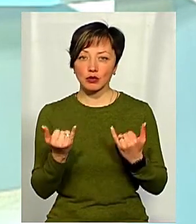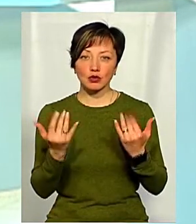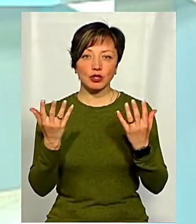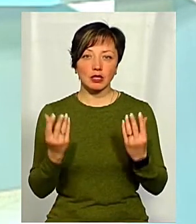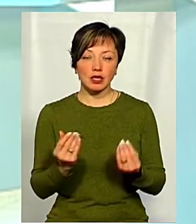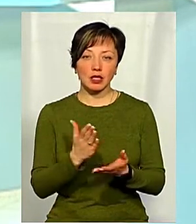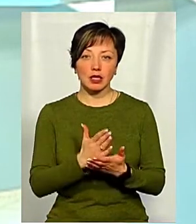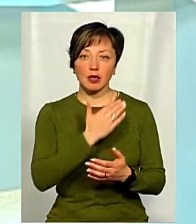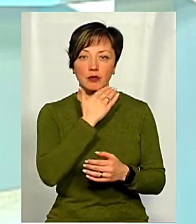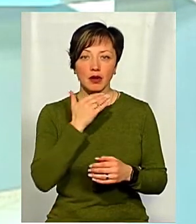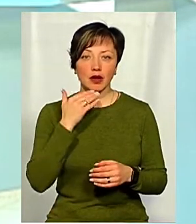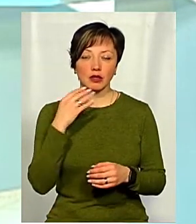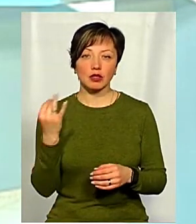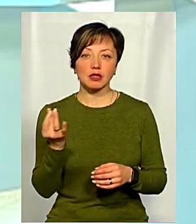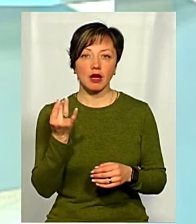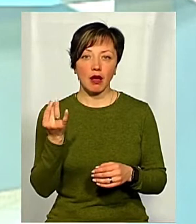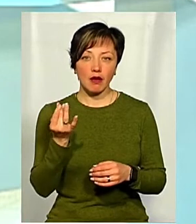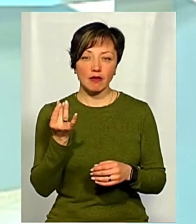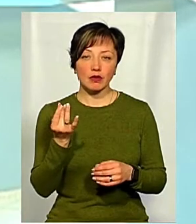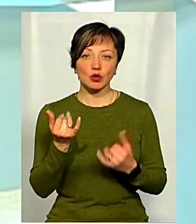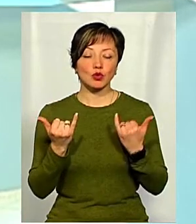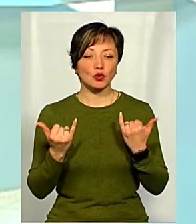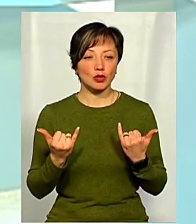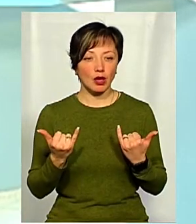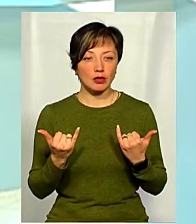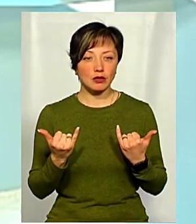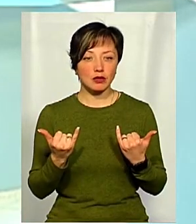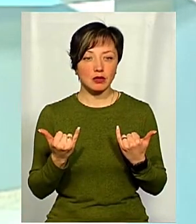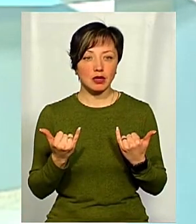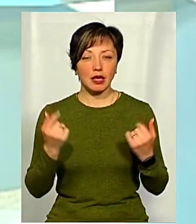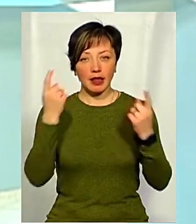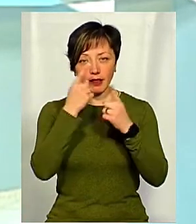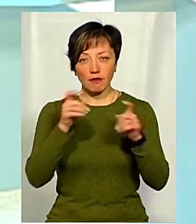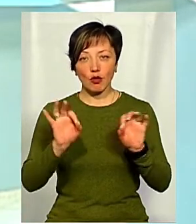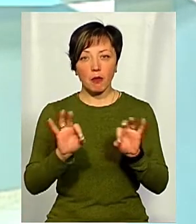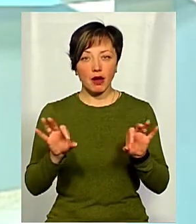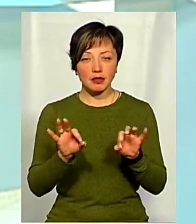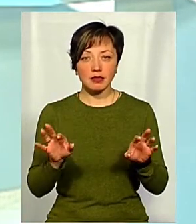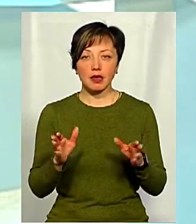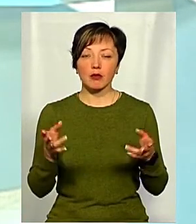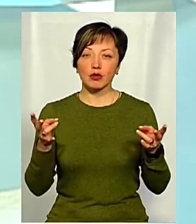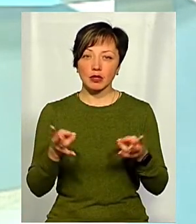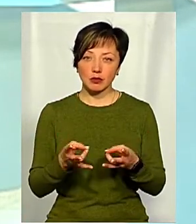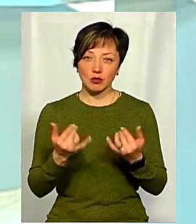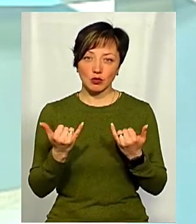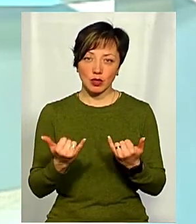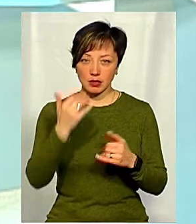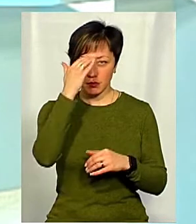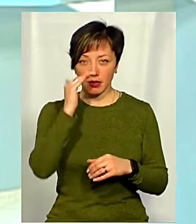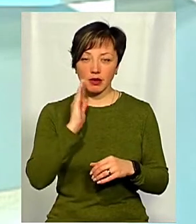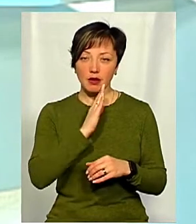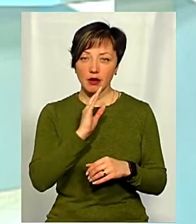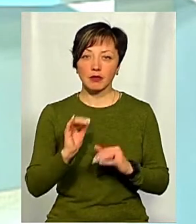сьогоднішній день є багато цікавої, сучасної інформації, яка потрібна сучасним